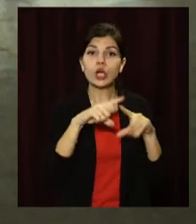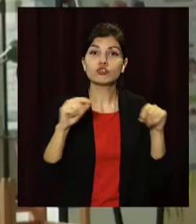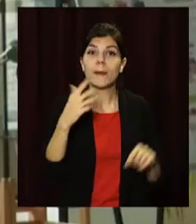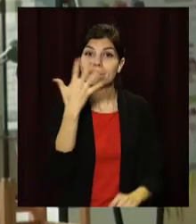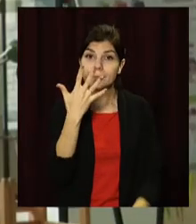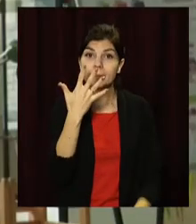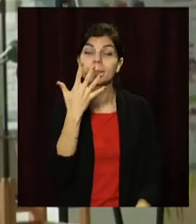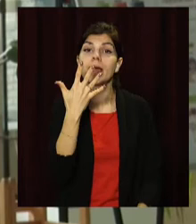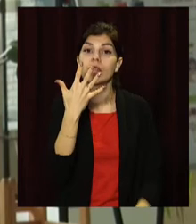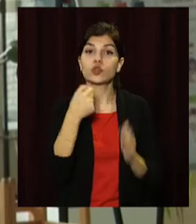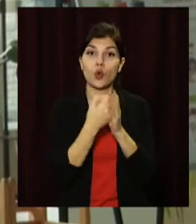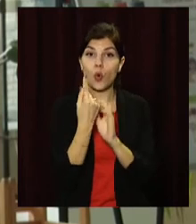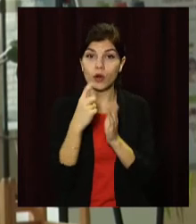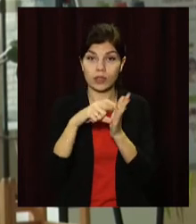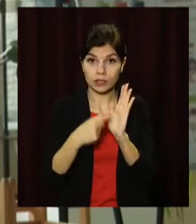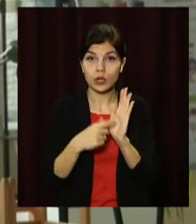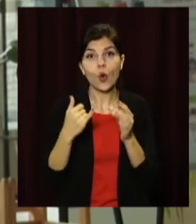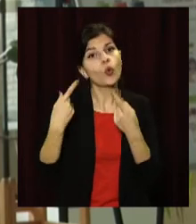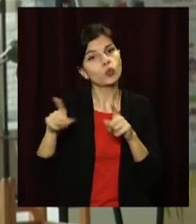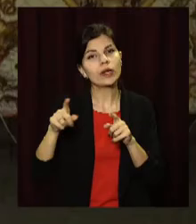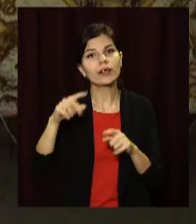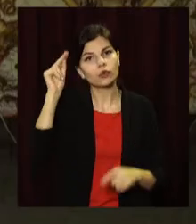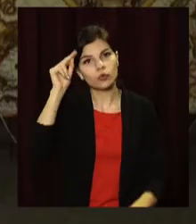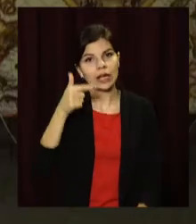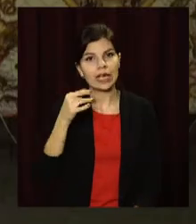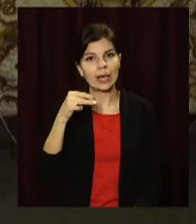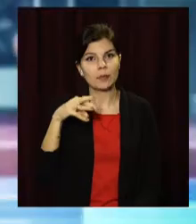5-11 класів вчитимуться у другій гімназії.